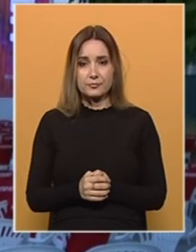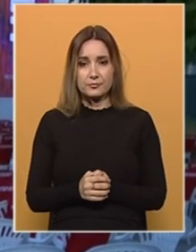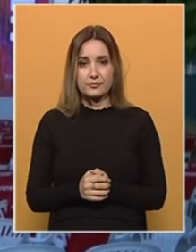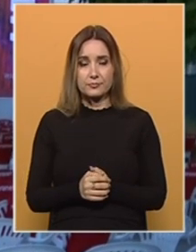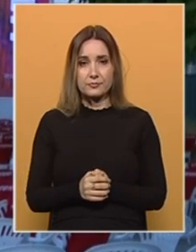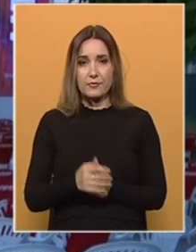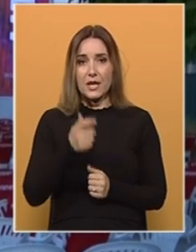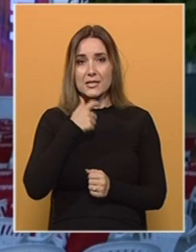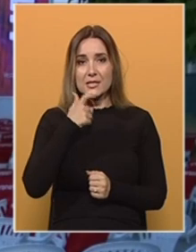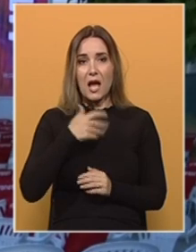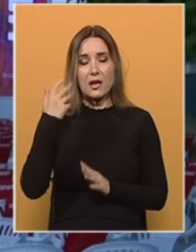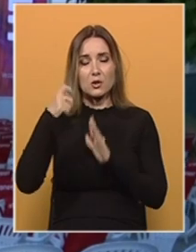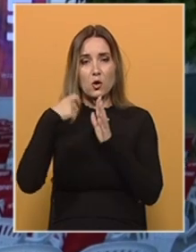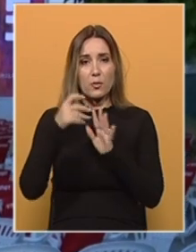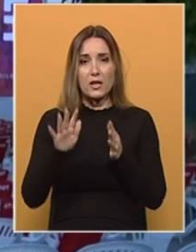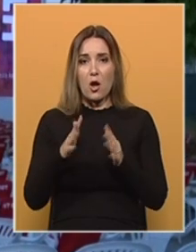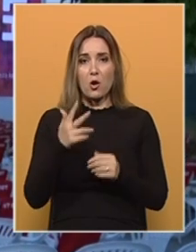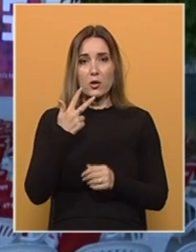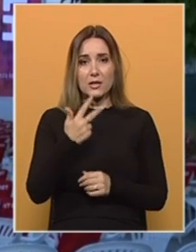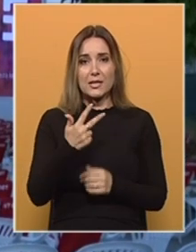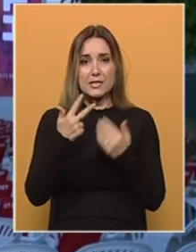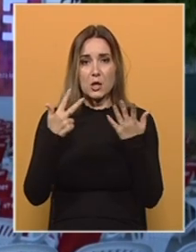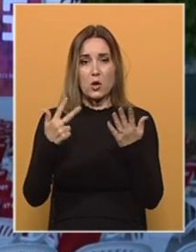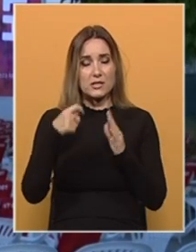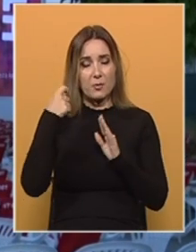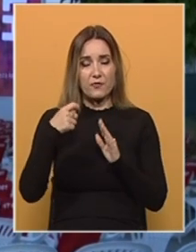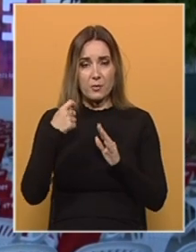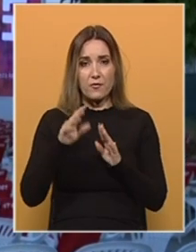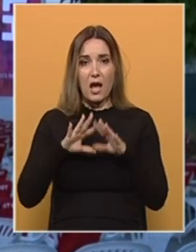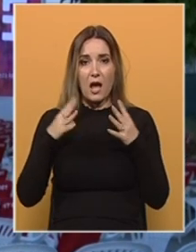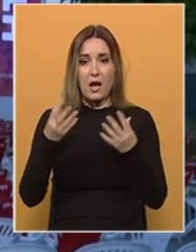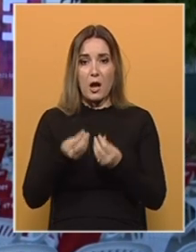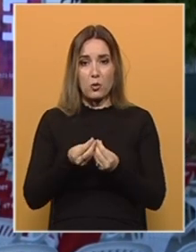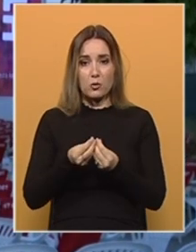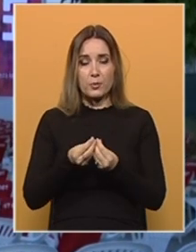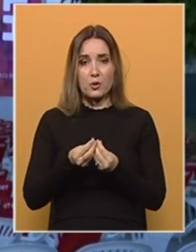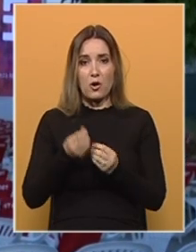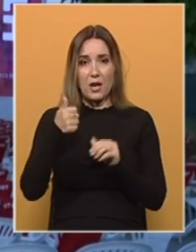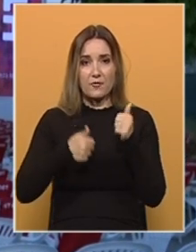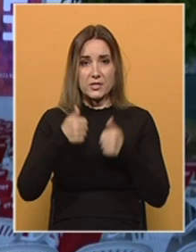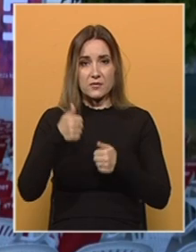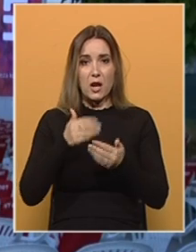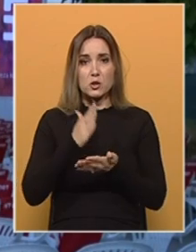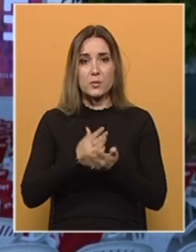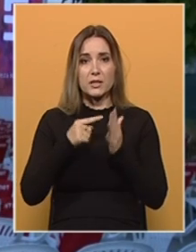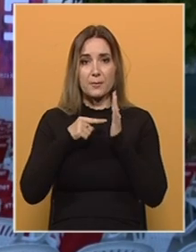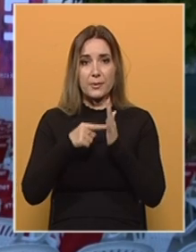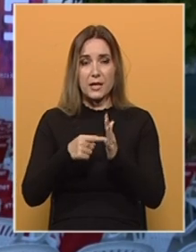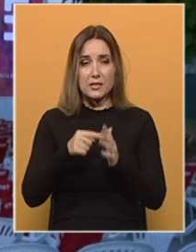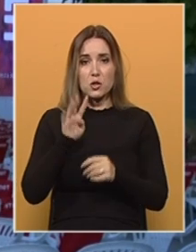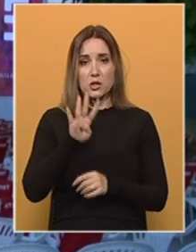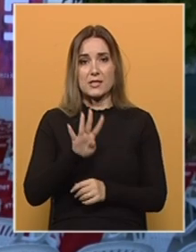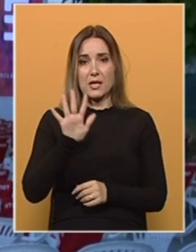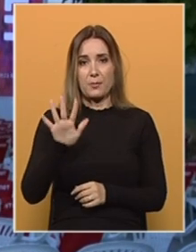dokumentaraca, što je negdje oko 38 filmova, jeli. A ukupno na festivalu će biti prikazano 45